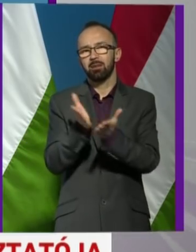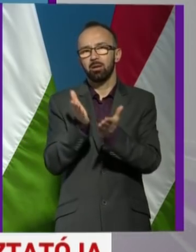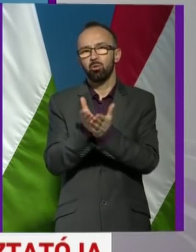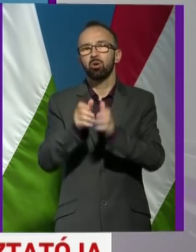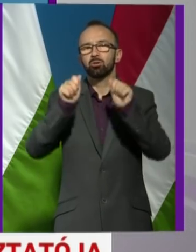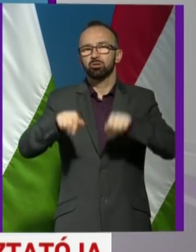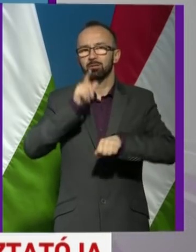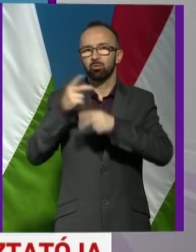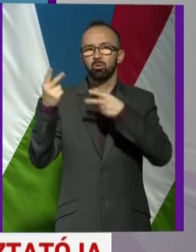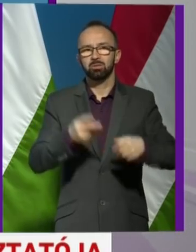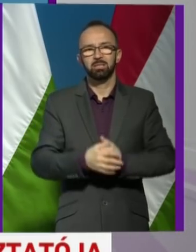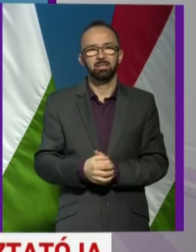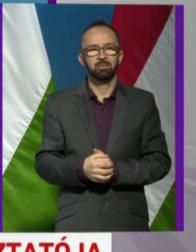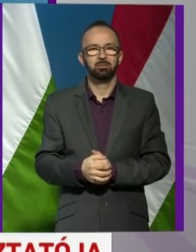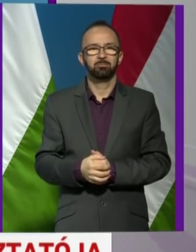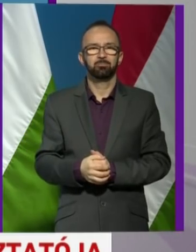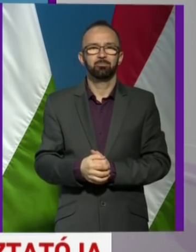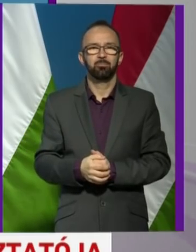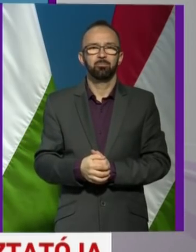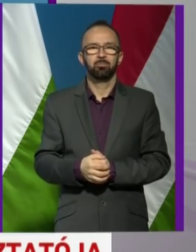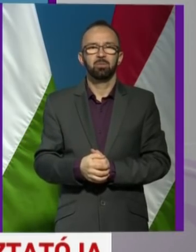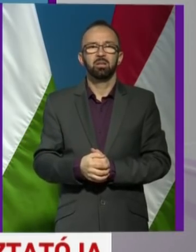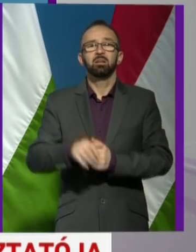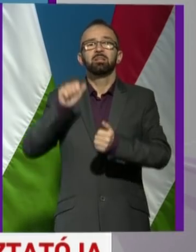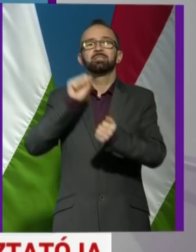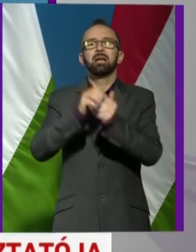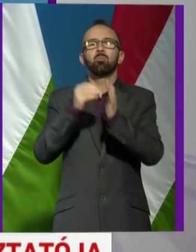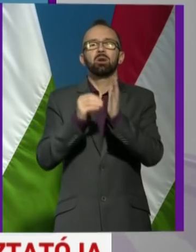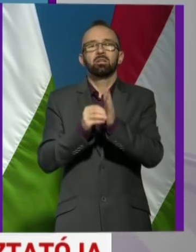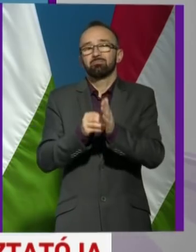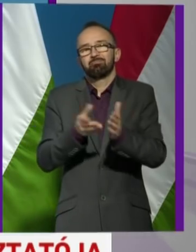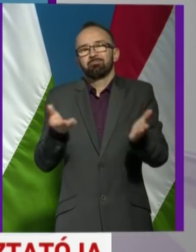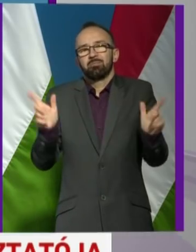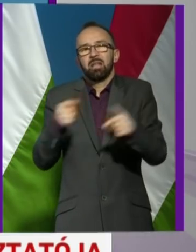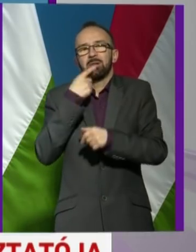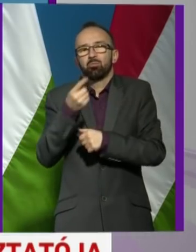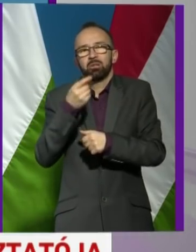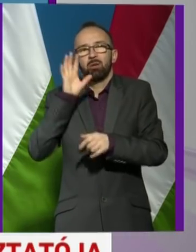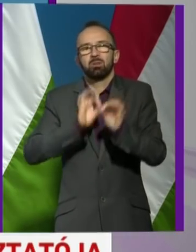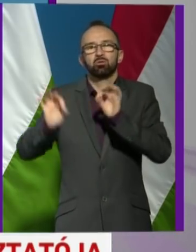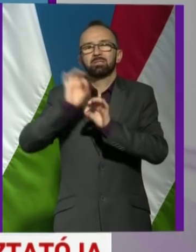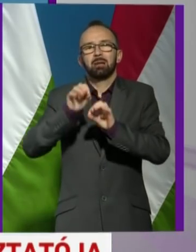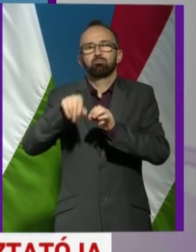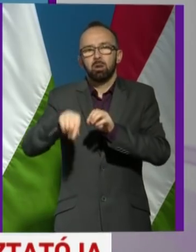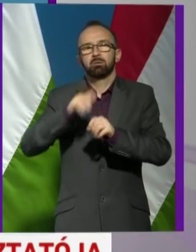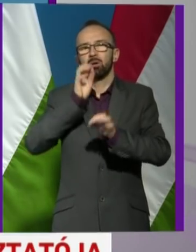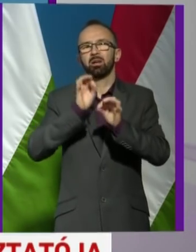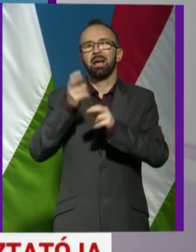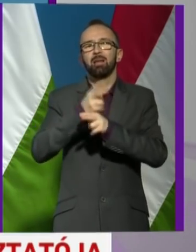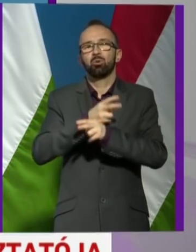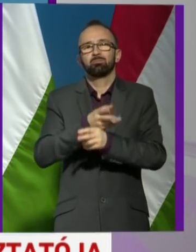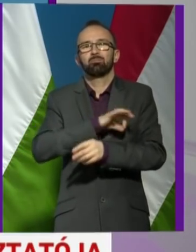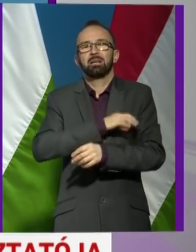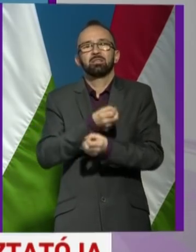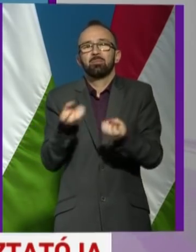döntéseket meghozzuk. A számszerű adatot azért nem lehet mondani az oroszországban tartózkodó magyar állampolgárokról, mert